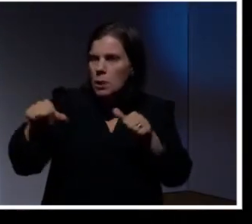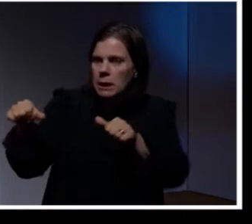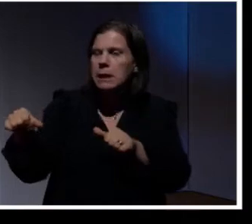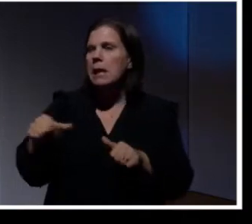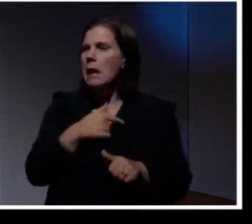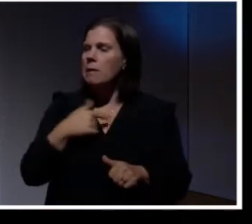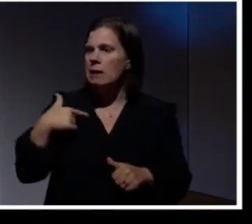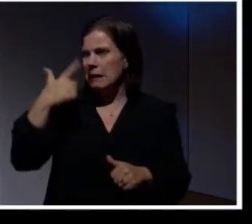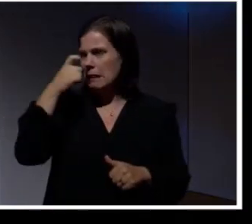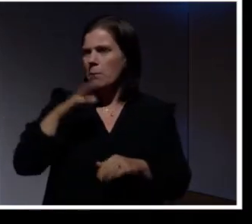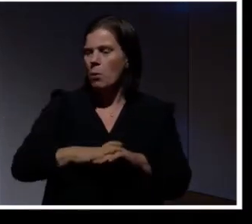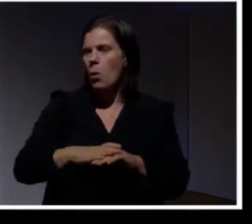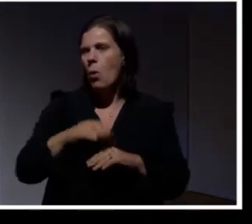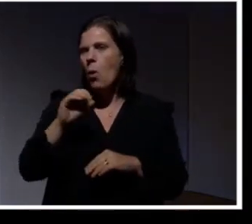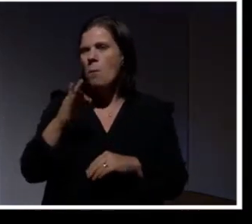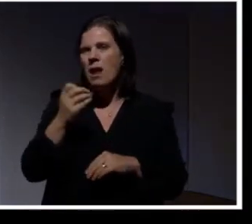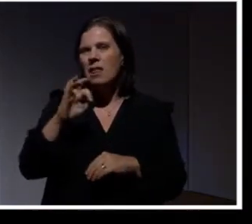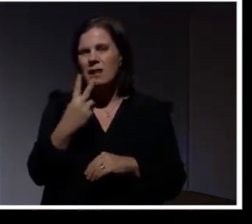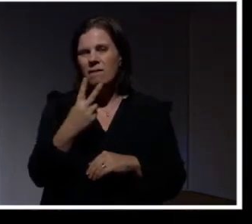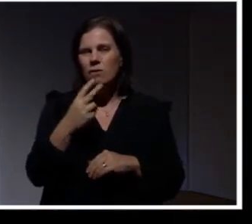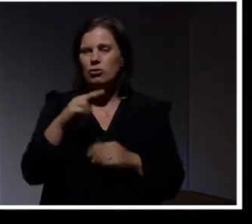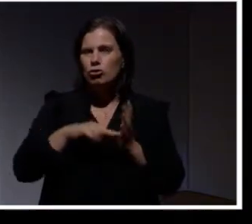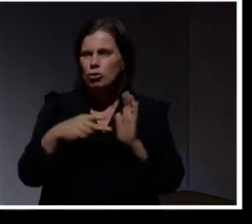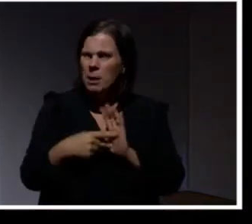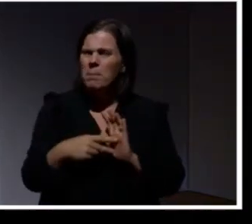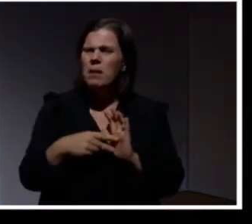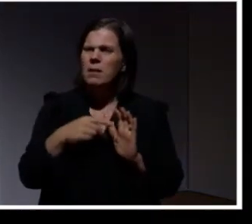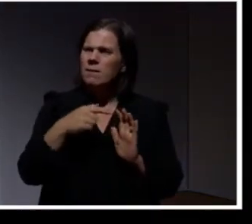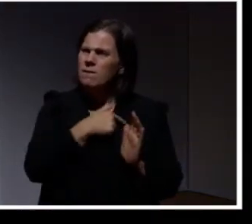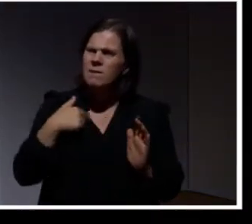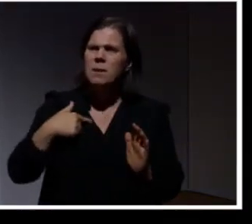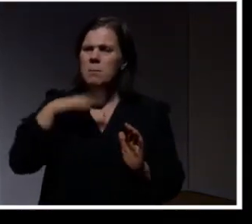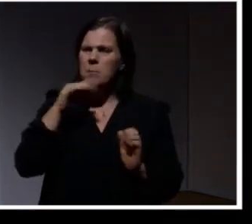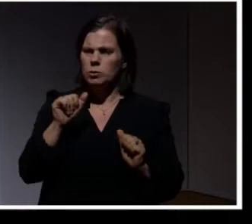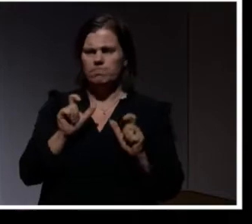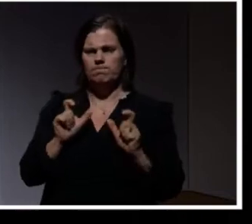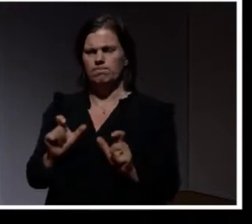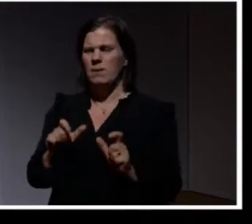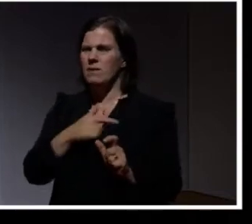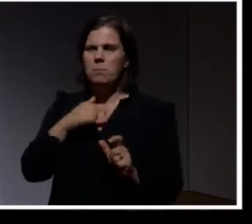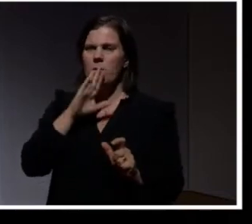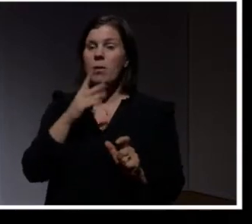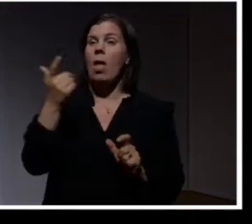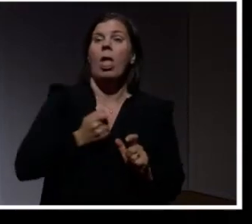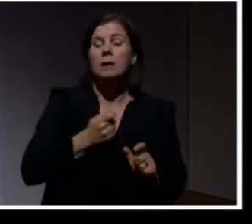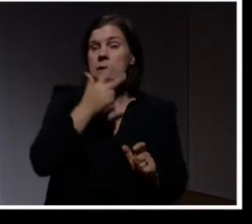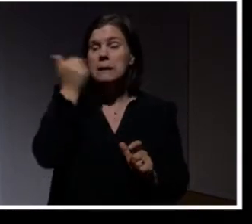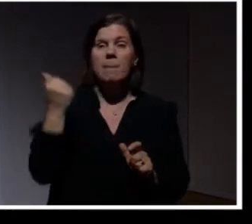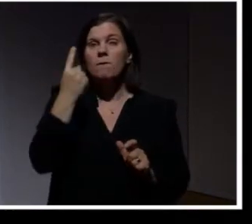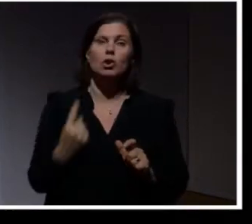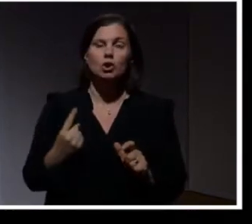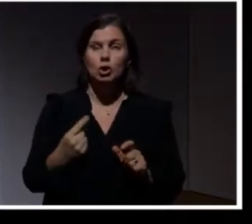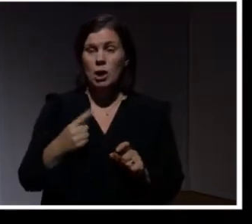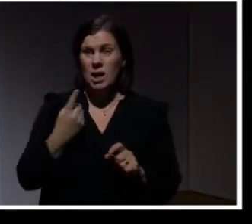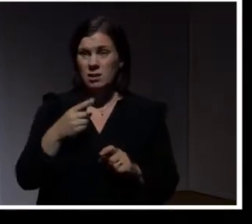operativsystemet. Men man kanske ska vara lite restriktiv ändå. Man måste ju inte vara först med det senaste. Och hur kul är det egentligen att bli